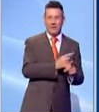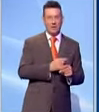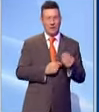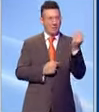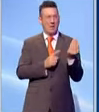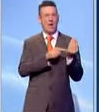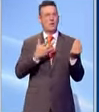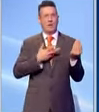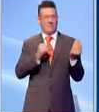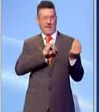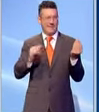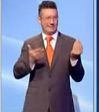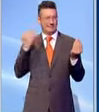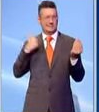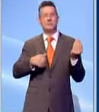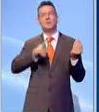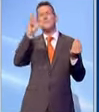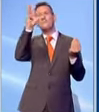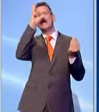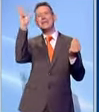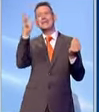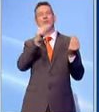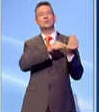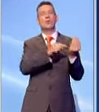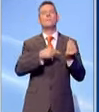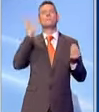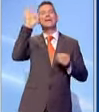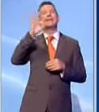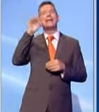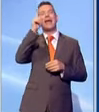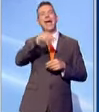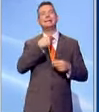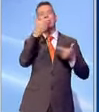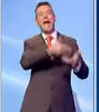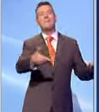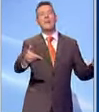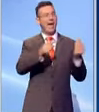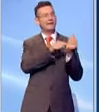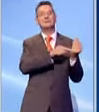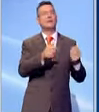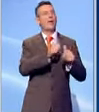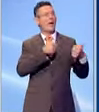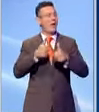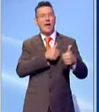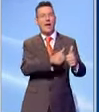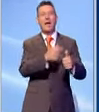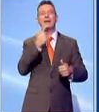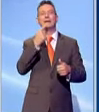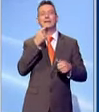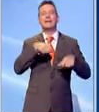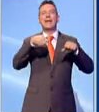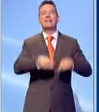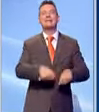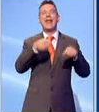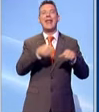mito che veniva perseguito nelle campagne inglesi da chi andava a rompere i telai meccanici